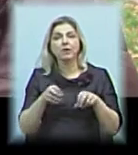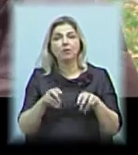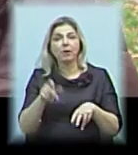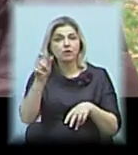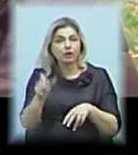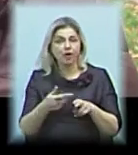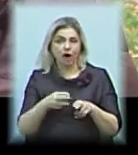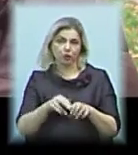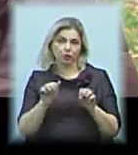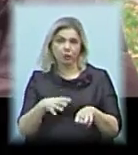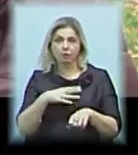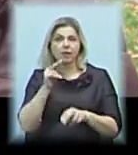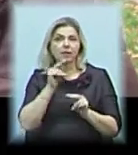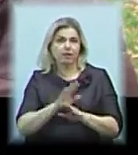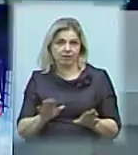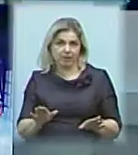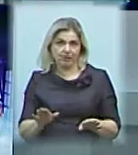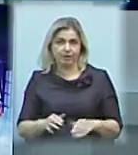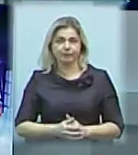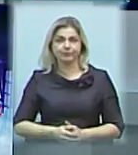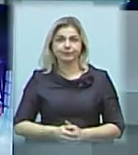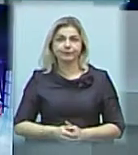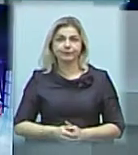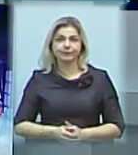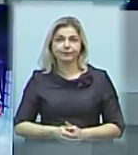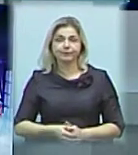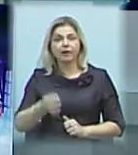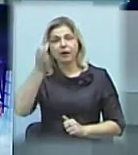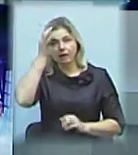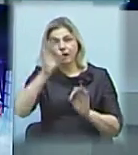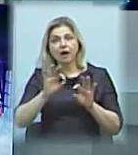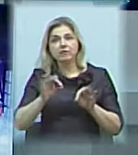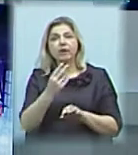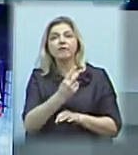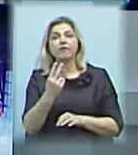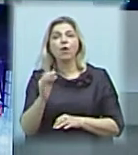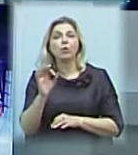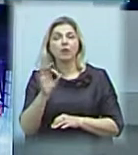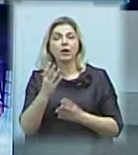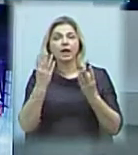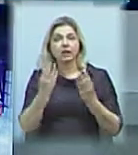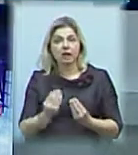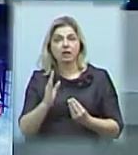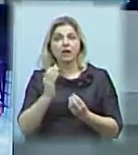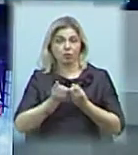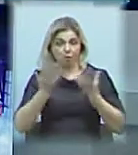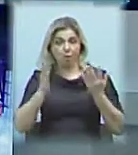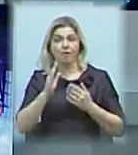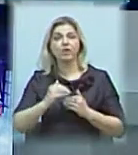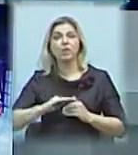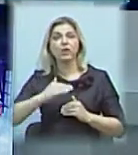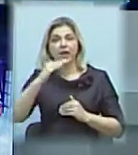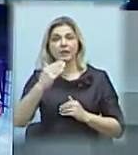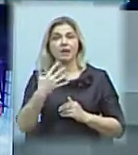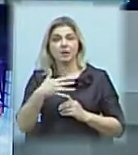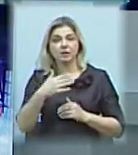людини, яка може бути невинуватою. Нагадаємо, 22 жовтня в день у під'їзді будинку 50 на